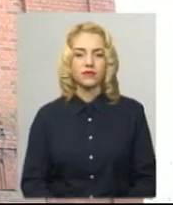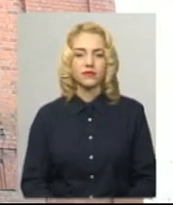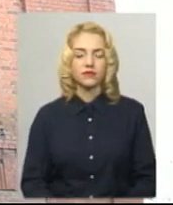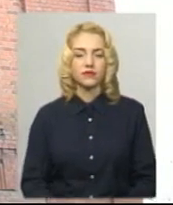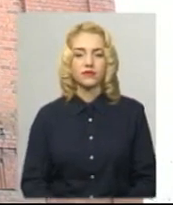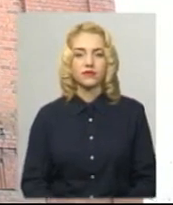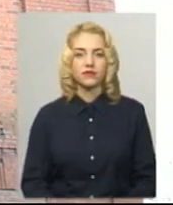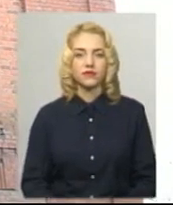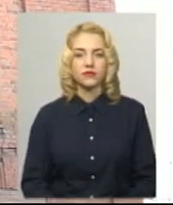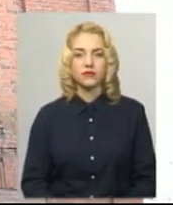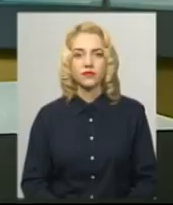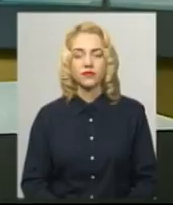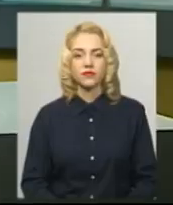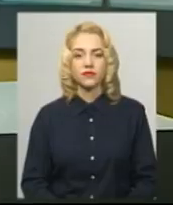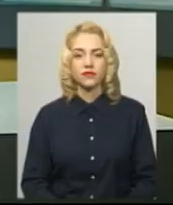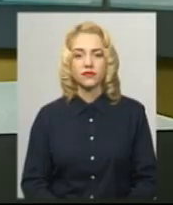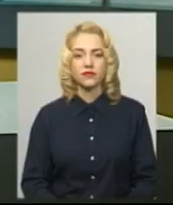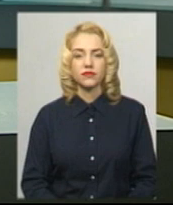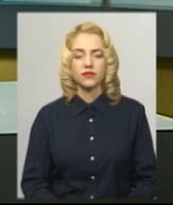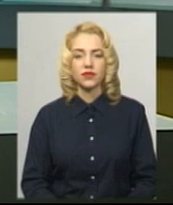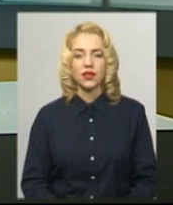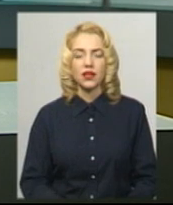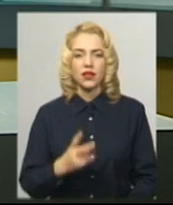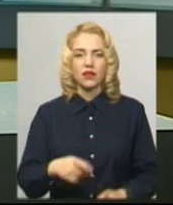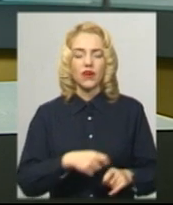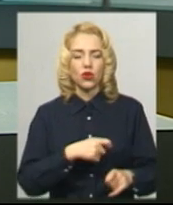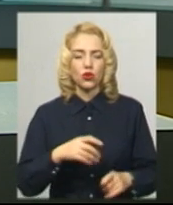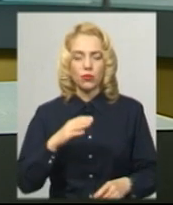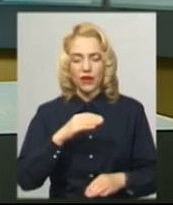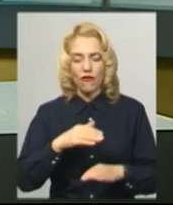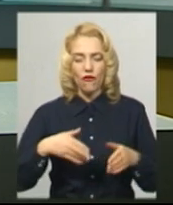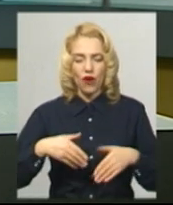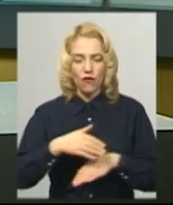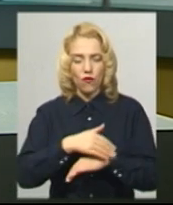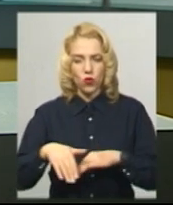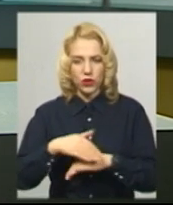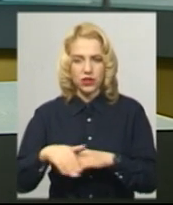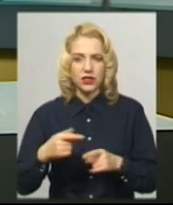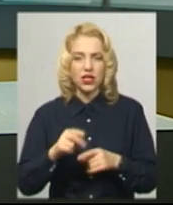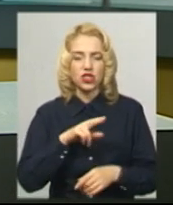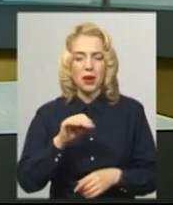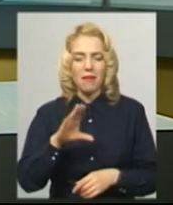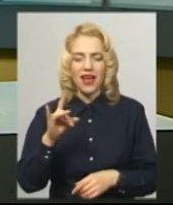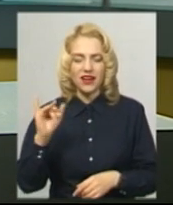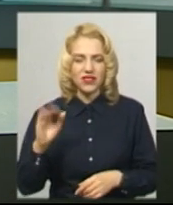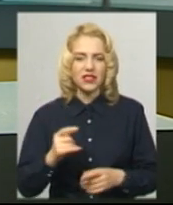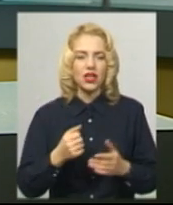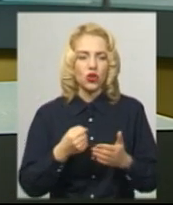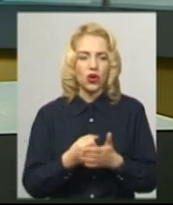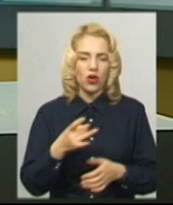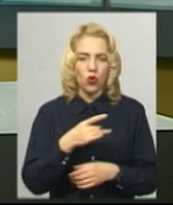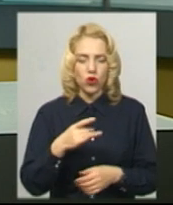Суспільному. Хмельницький. Два кілометри вулиць Чемерівці від центру селища і до районної лікарні виклали